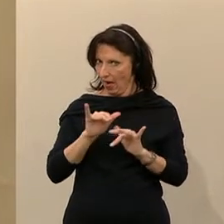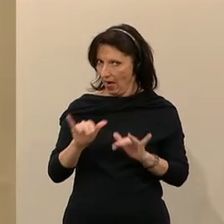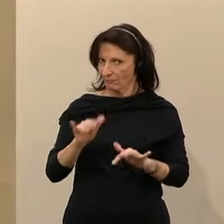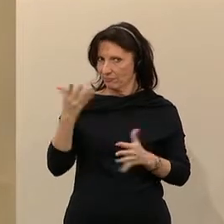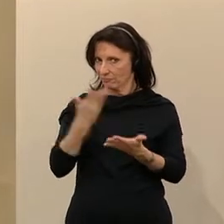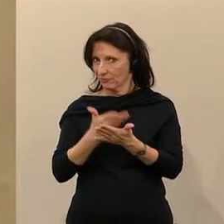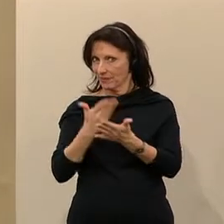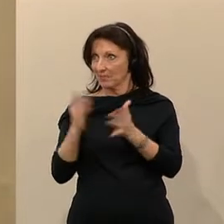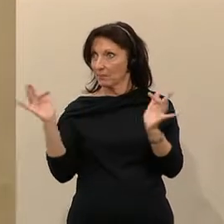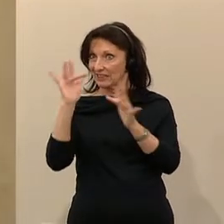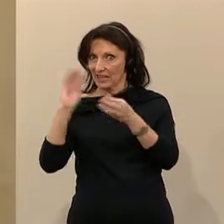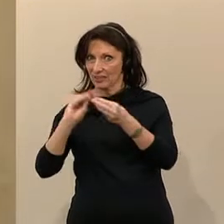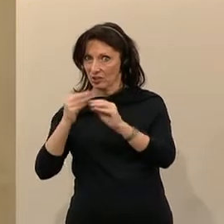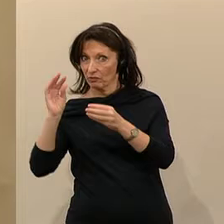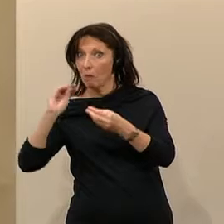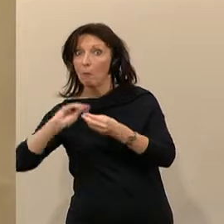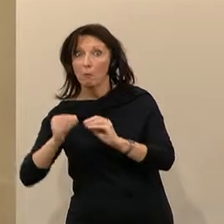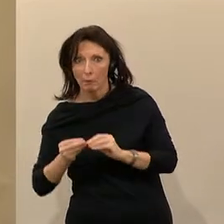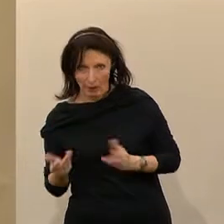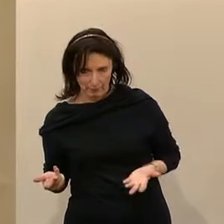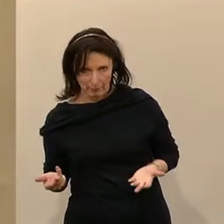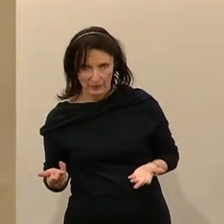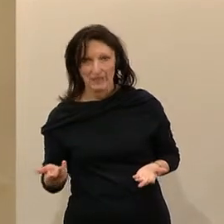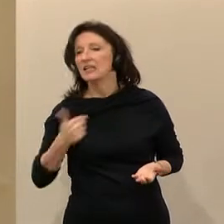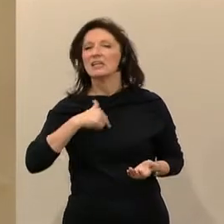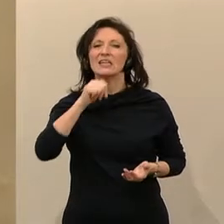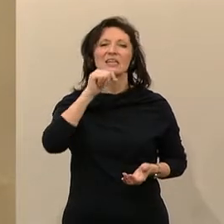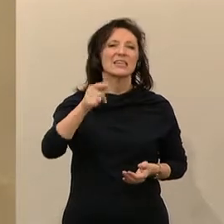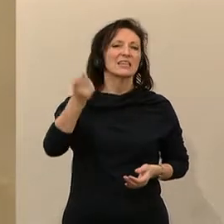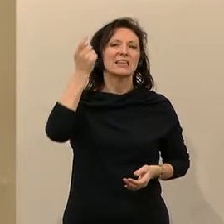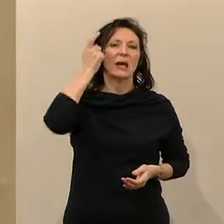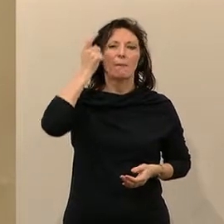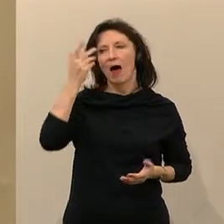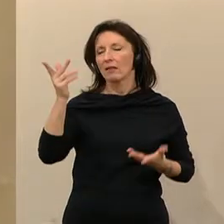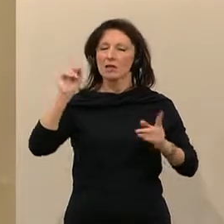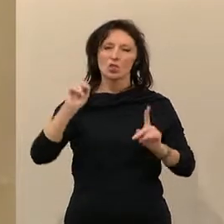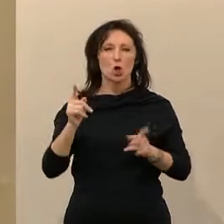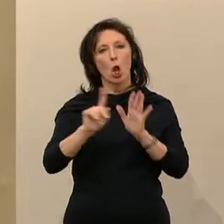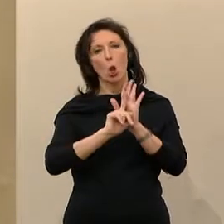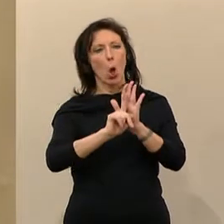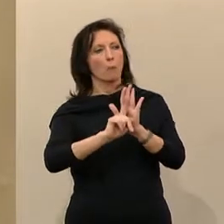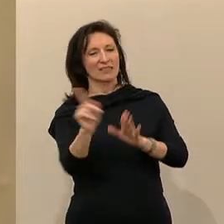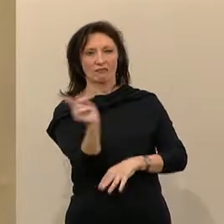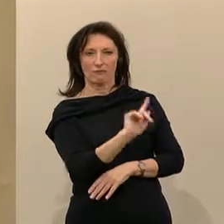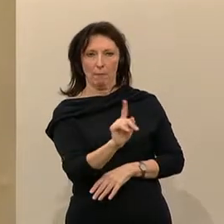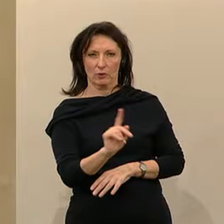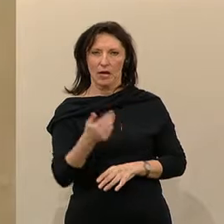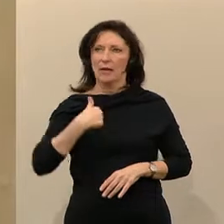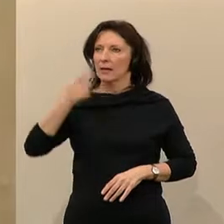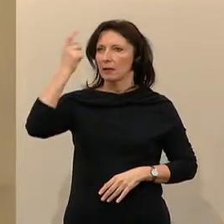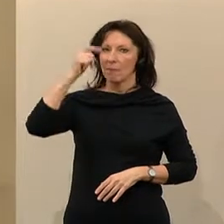passiert sind. Ich spreche jetzt nicht davon, dass es ein dezidiertes Lobbyistenverbot braucht. Ich spreche auch nicht davon, dass es einen Riegel für